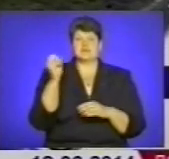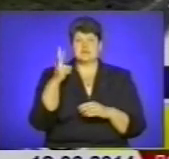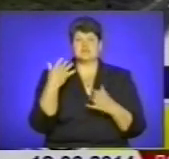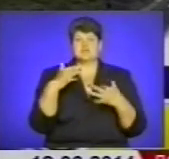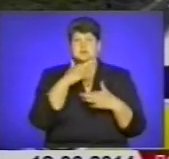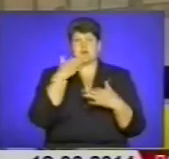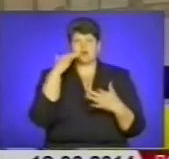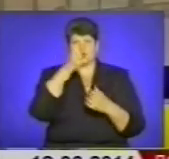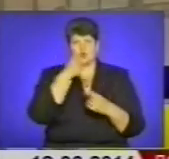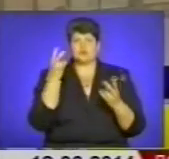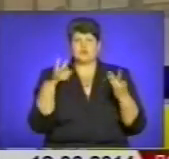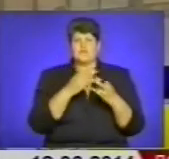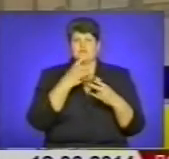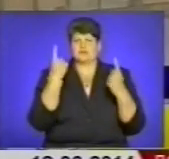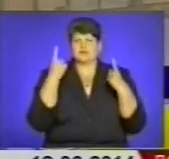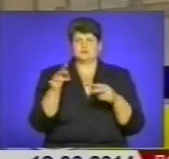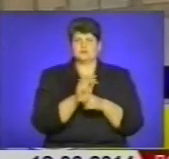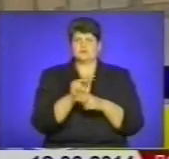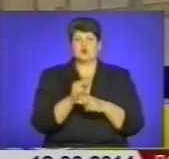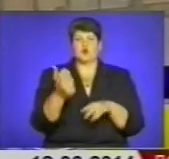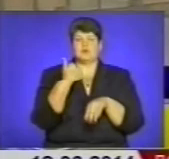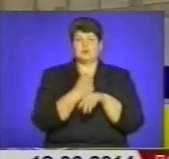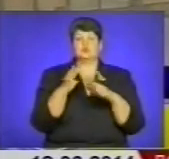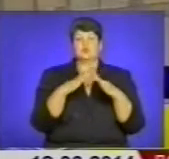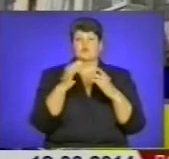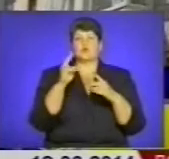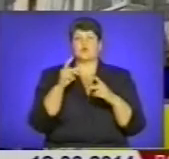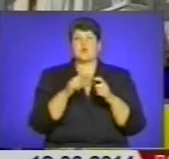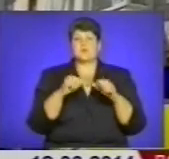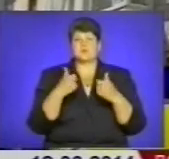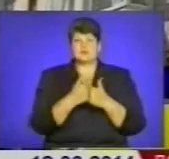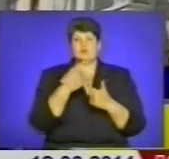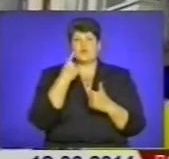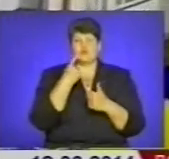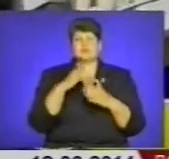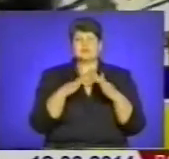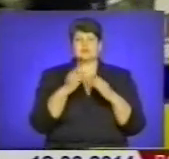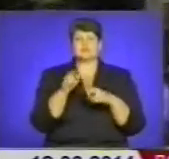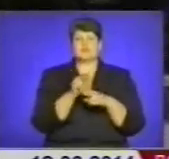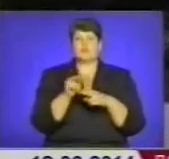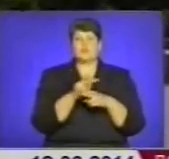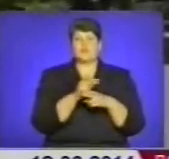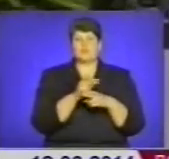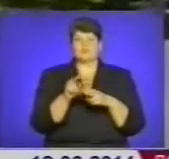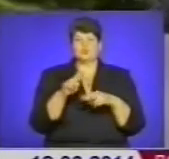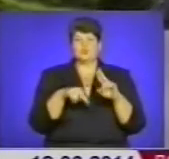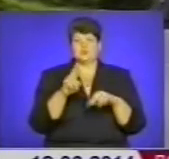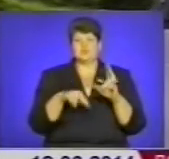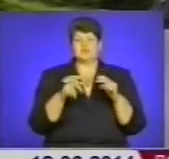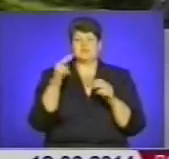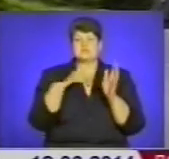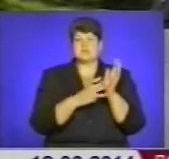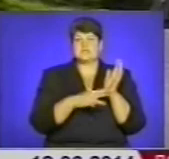потребував капітального ремонту. Голова будинкового комітету Олександра Васильівна каже, дім збудований у 1977 році.